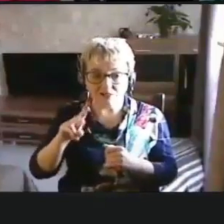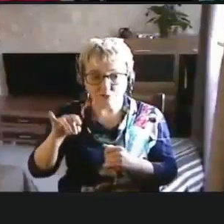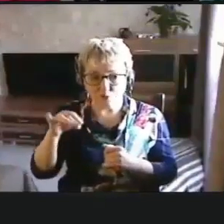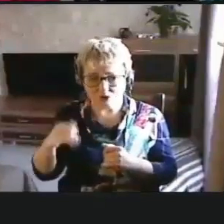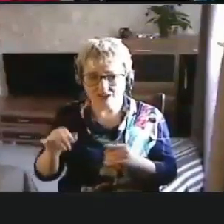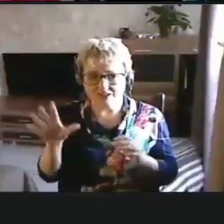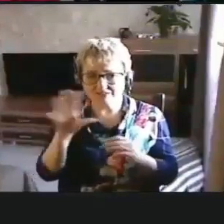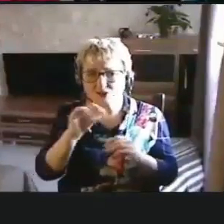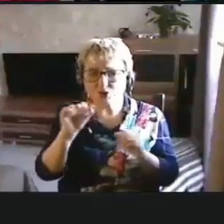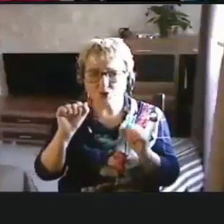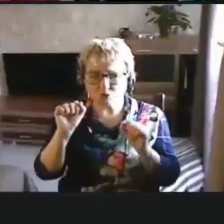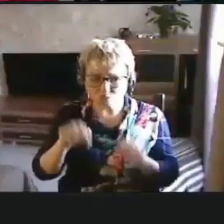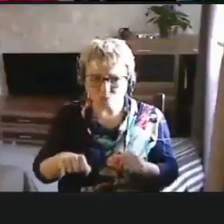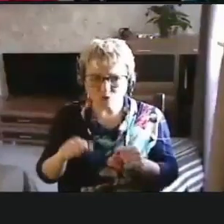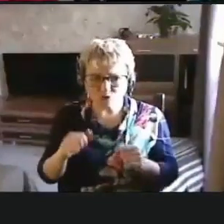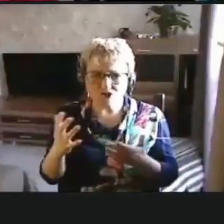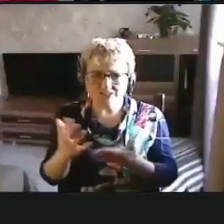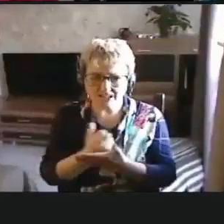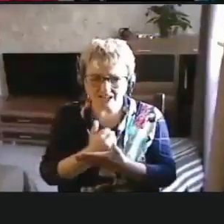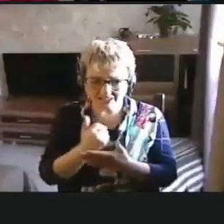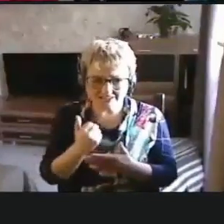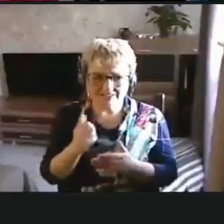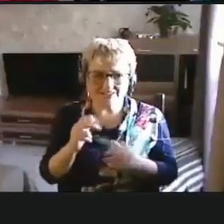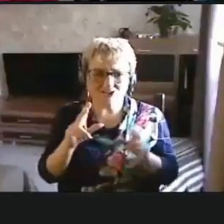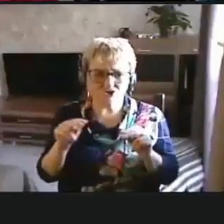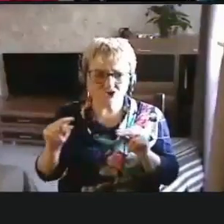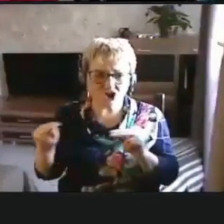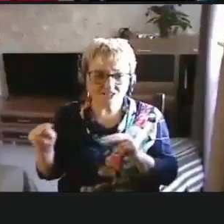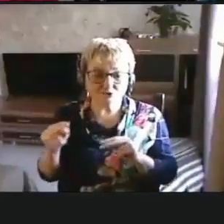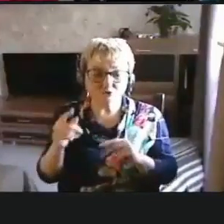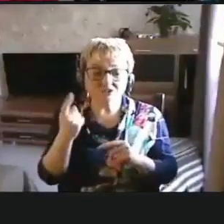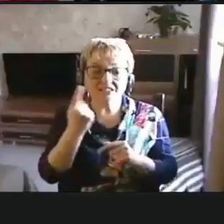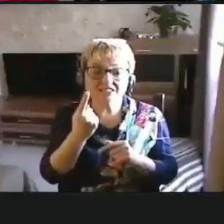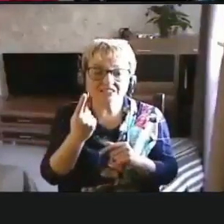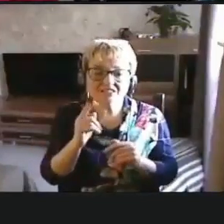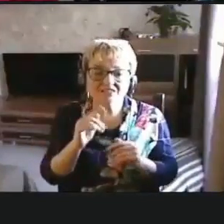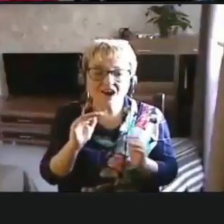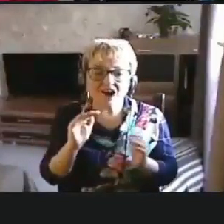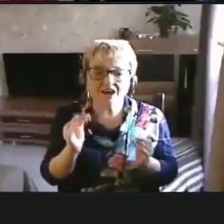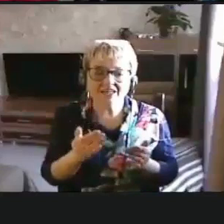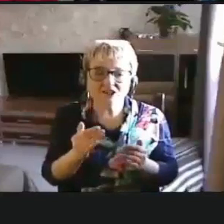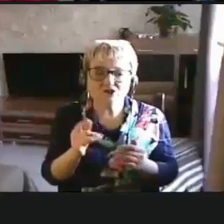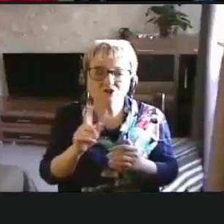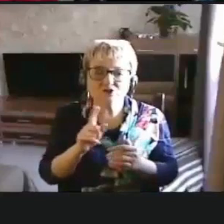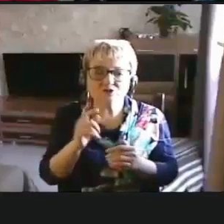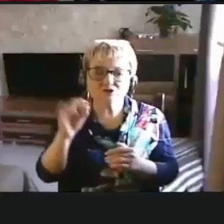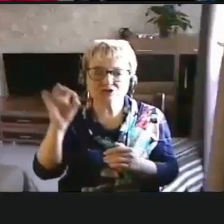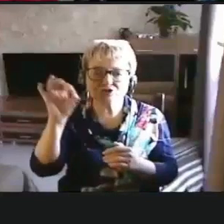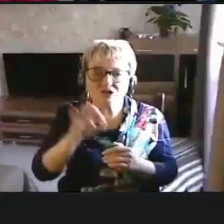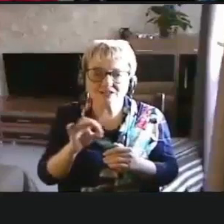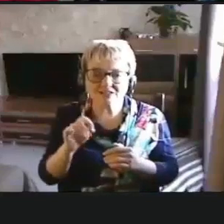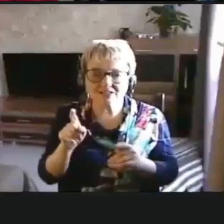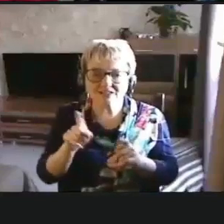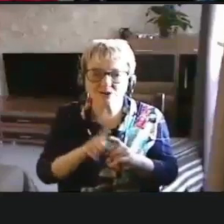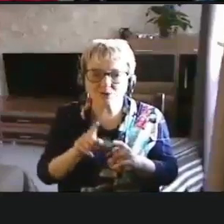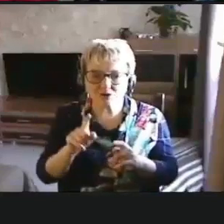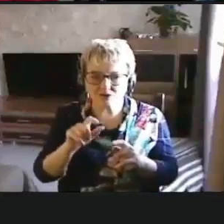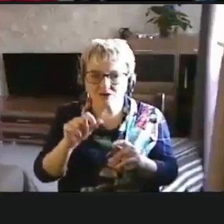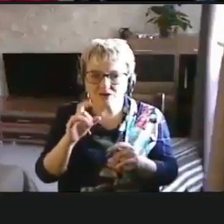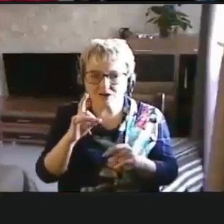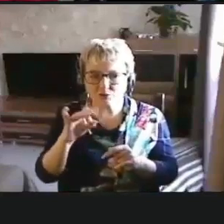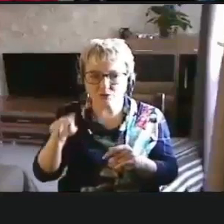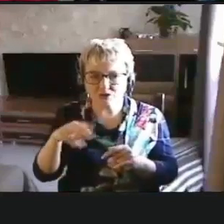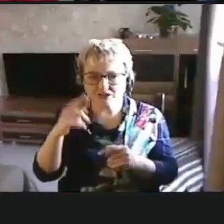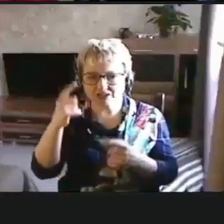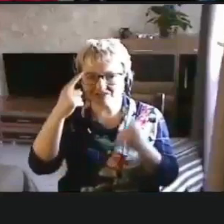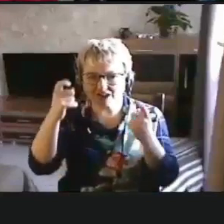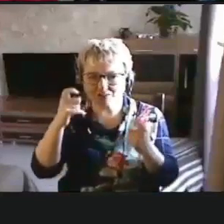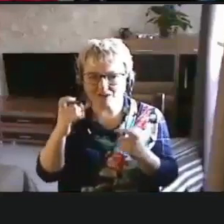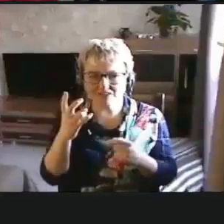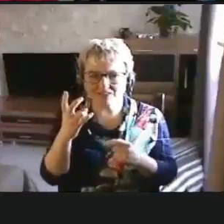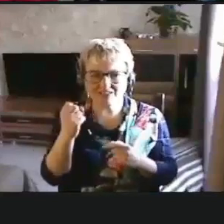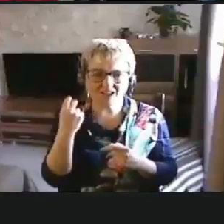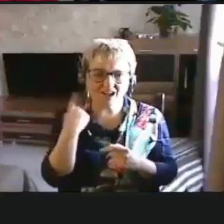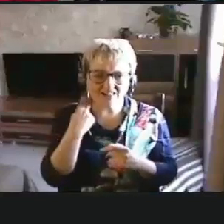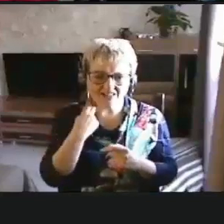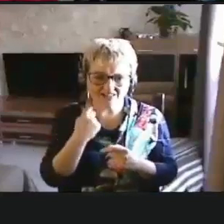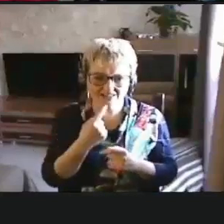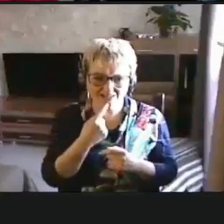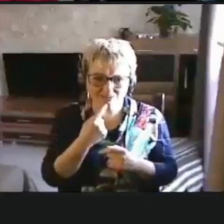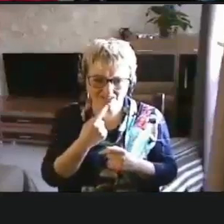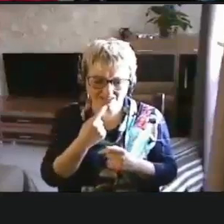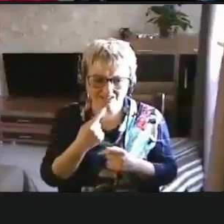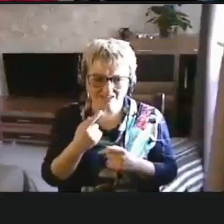это можно найти, к счастью, но единственное ограничение, что довольно часто такого рода информация доступна на английском языке.